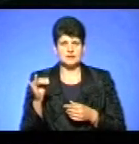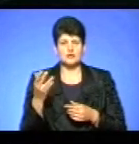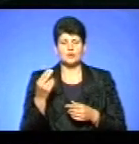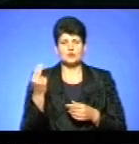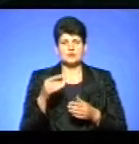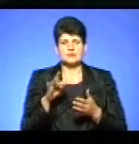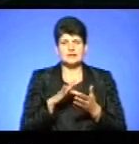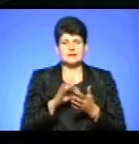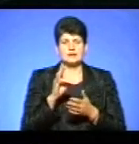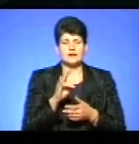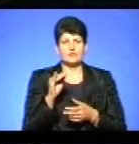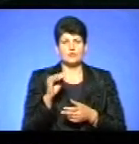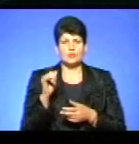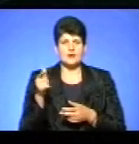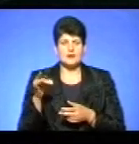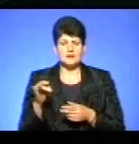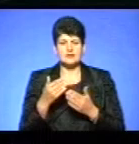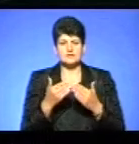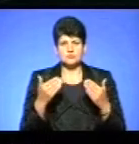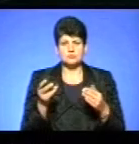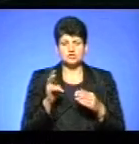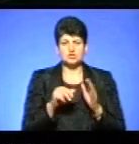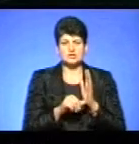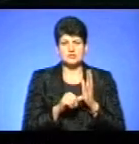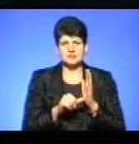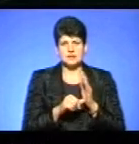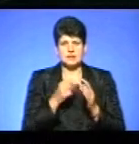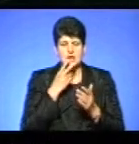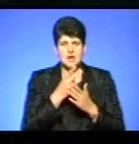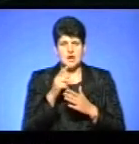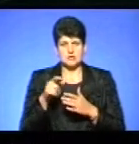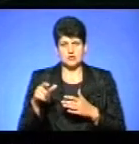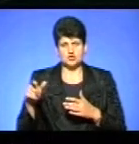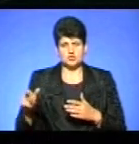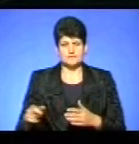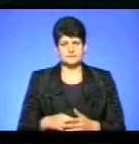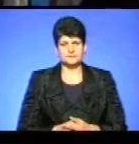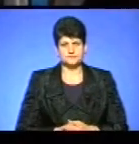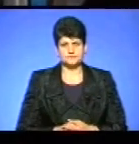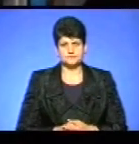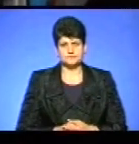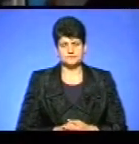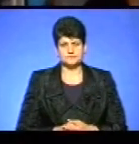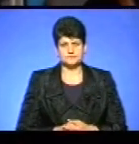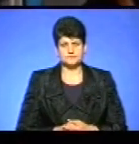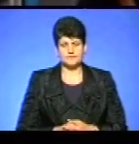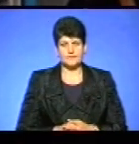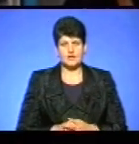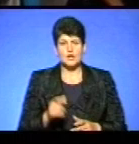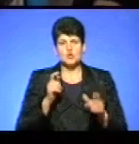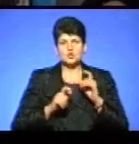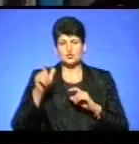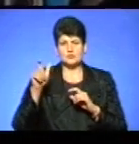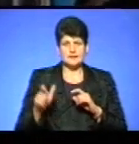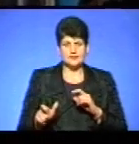Наталії Фугель. На виставку завітали 60 глядачів. Детальніше у сюжеті Богдана Буденчука. Студентка факультету